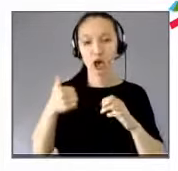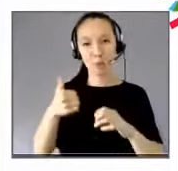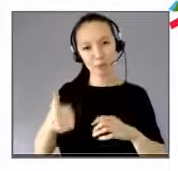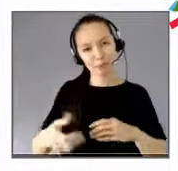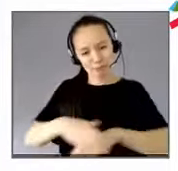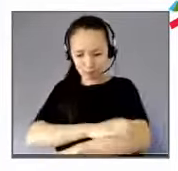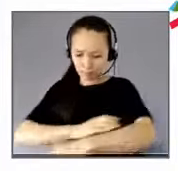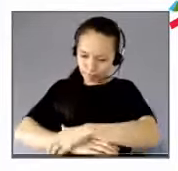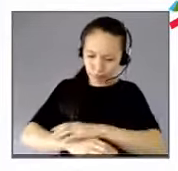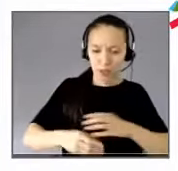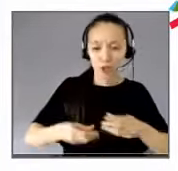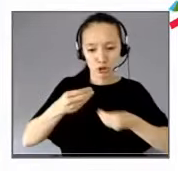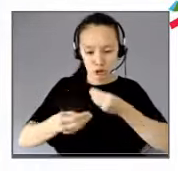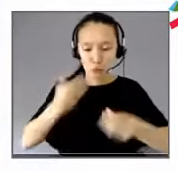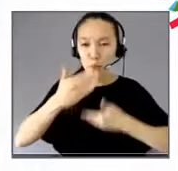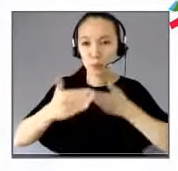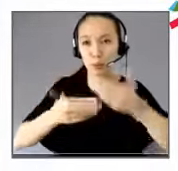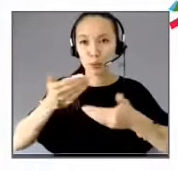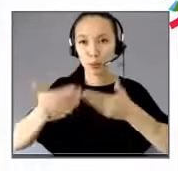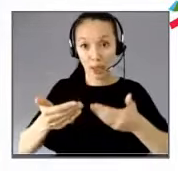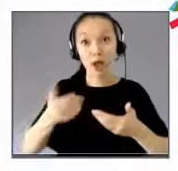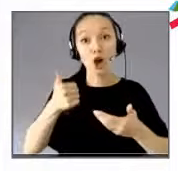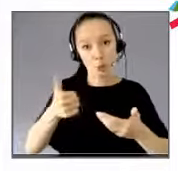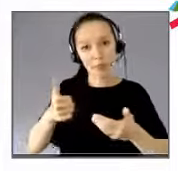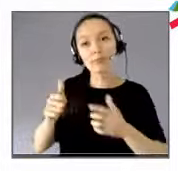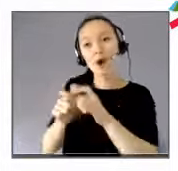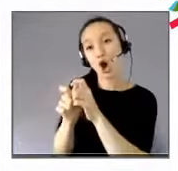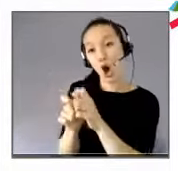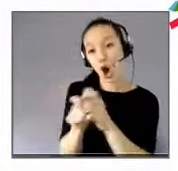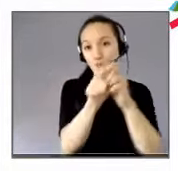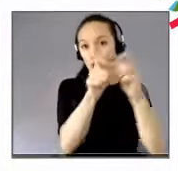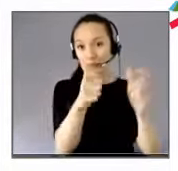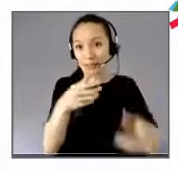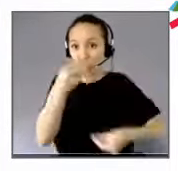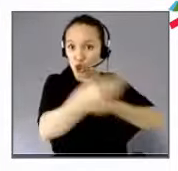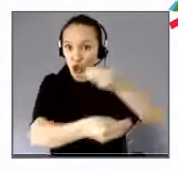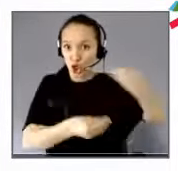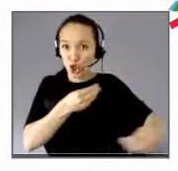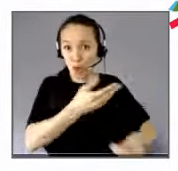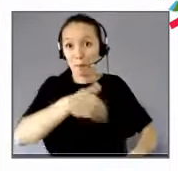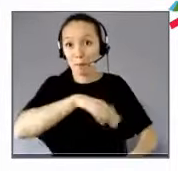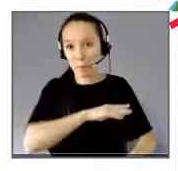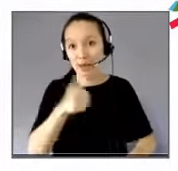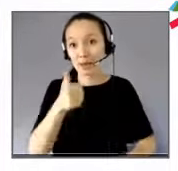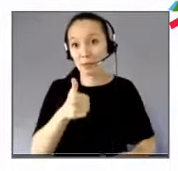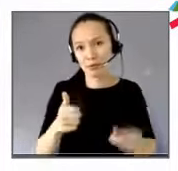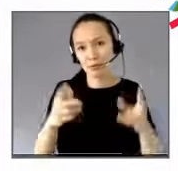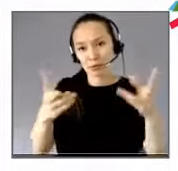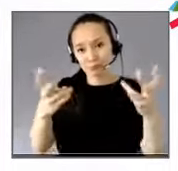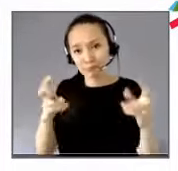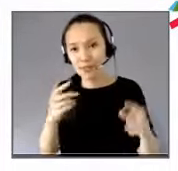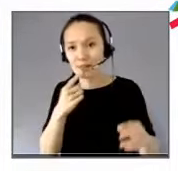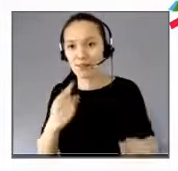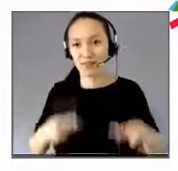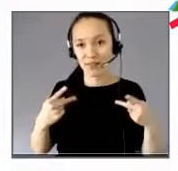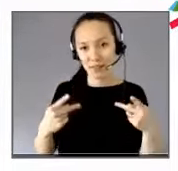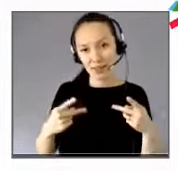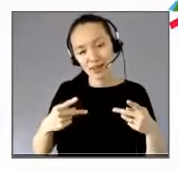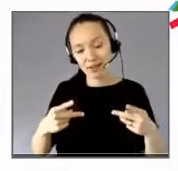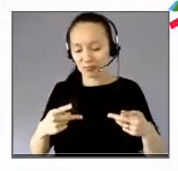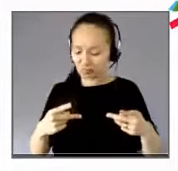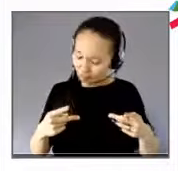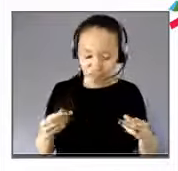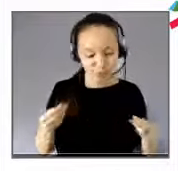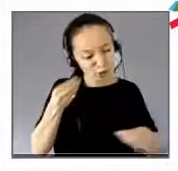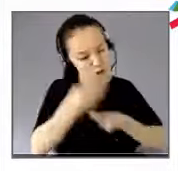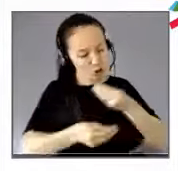systémiques, elles apportent plus à l'entreprise parce que du coup, elles arrivent à créer cette force de vie et cette dynamique-là. Peut-être pas individuellement, mais quand on regarde